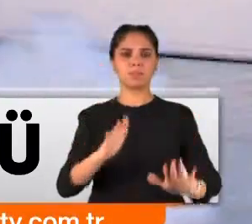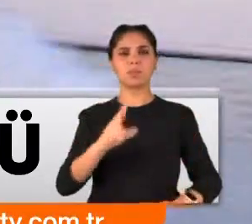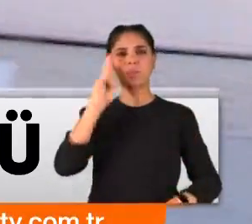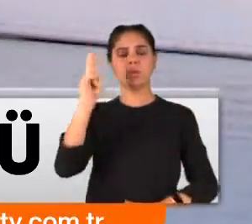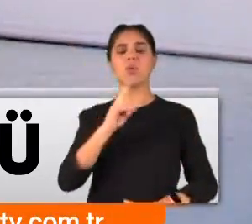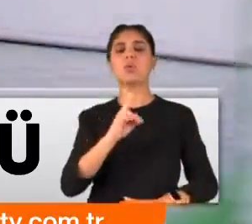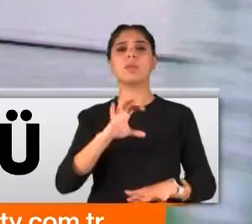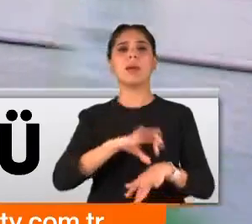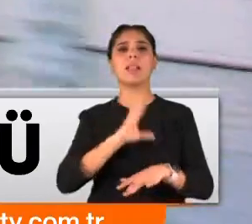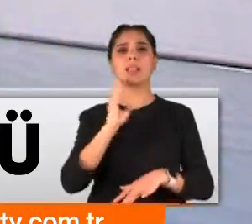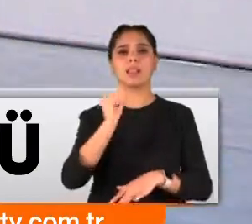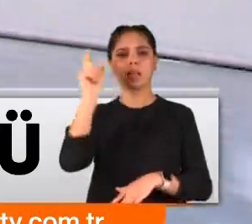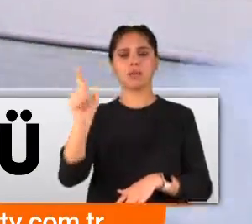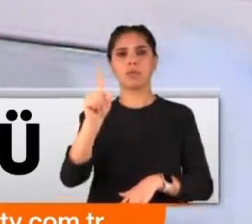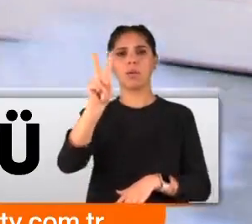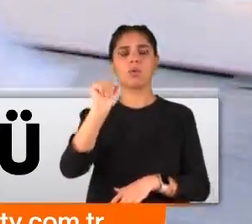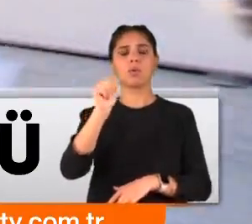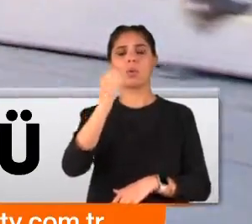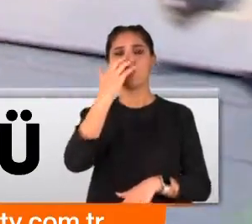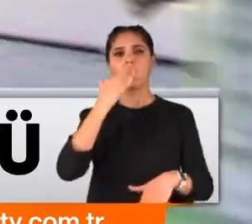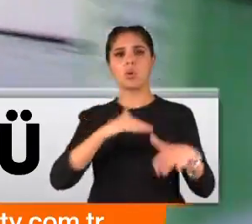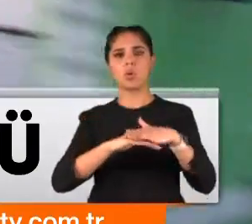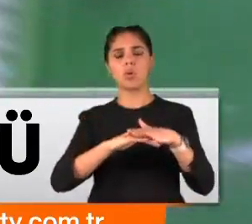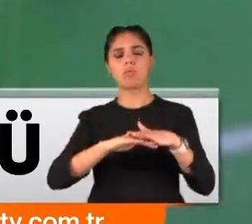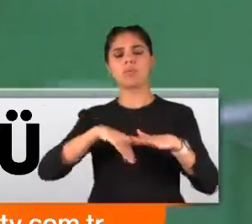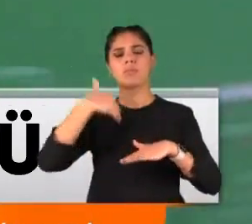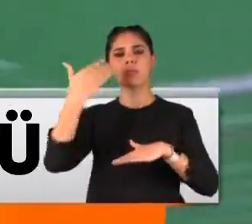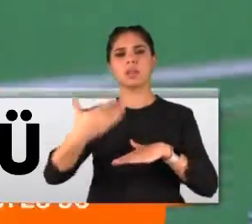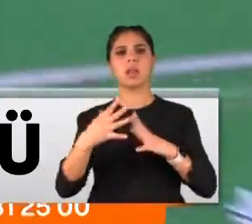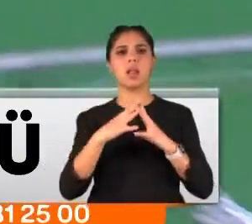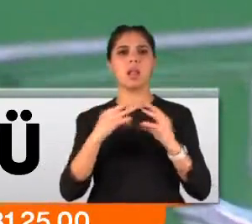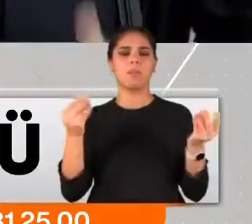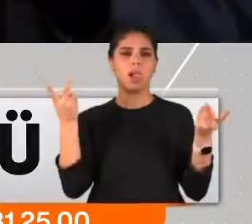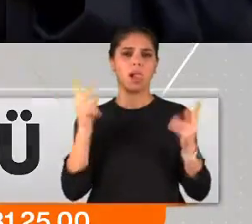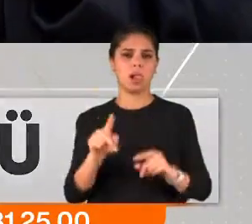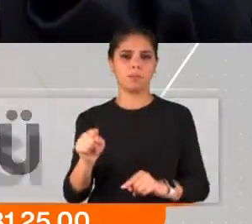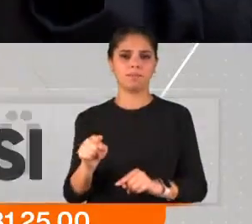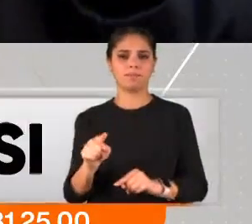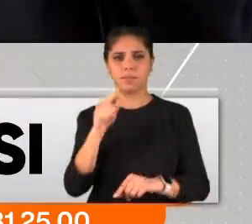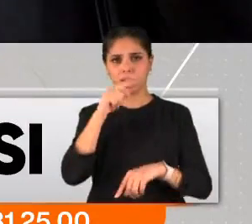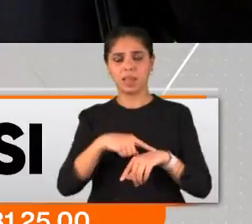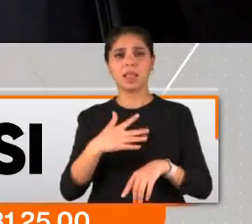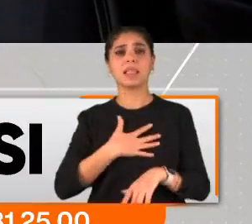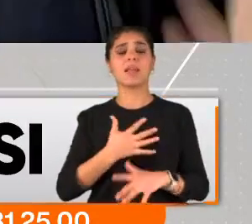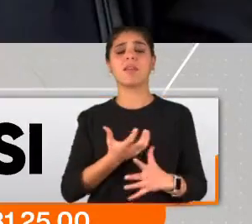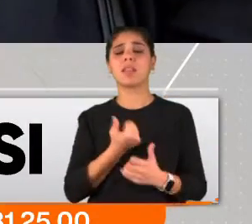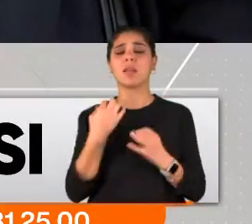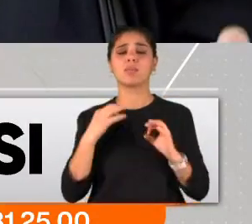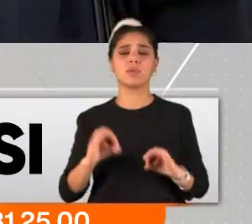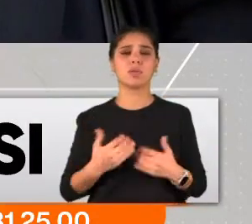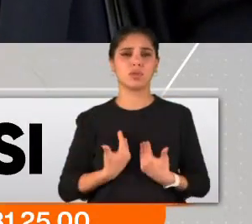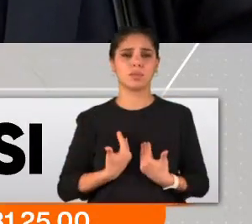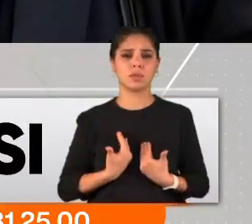Otizm hastası genç 12 gün yoğun bakımda kaldı ama çabalar onu hayatta tutmaya yetmedi. İnanın şu an nefes alamıyorum.